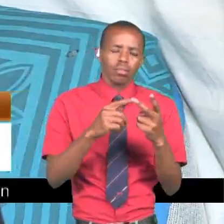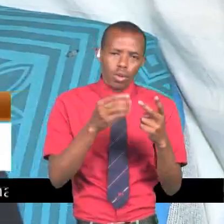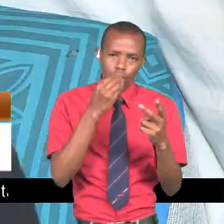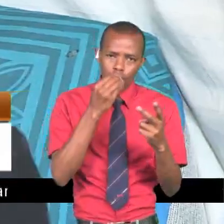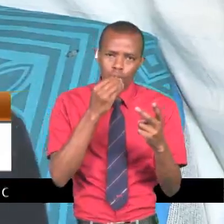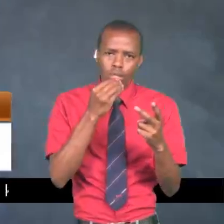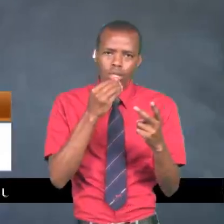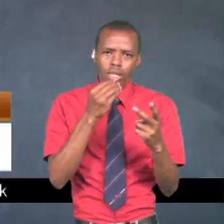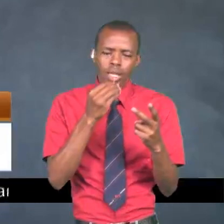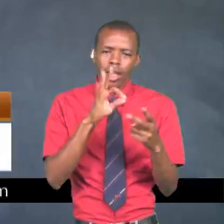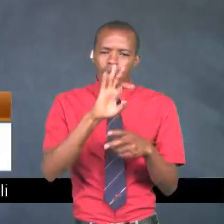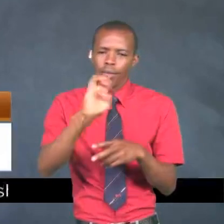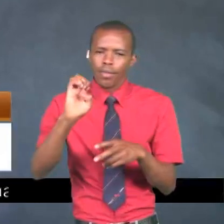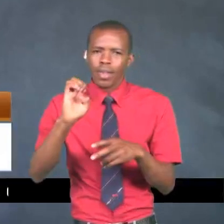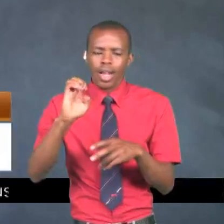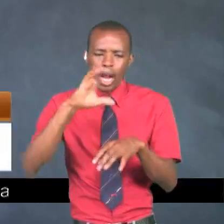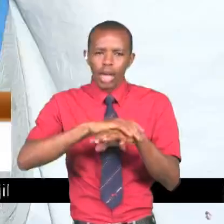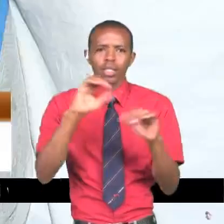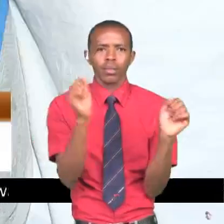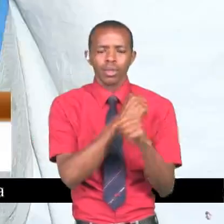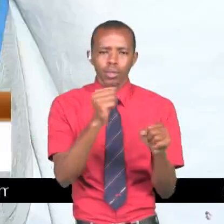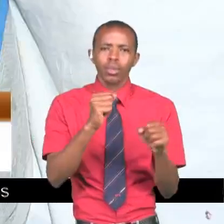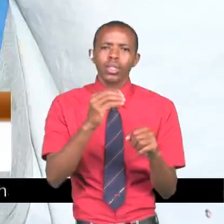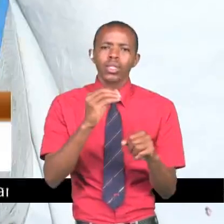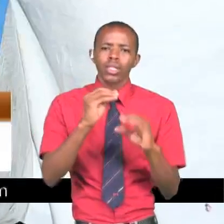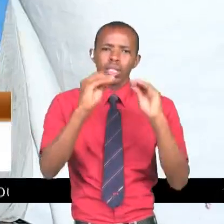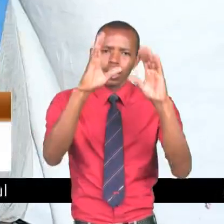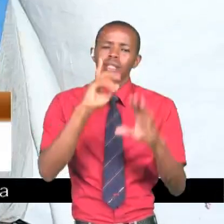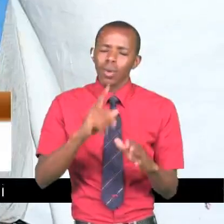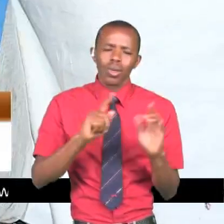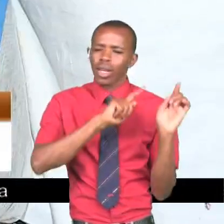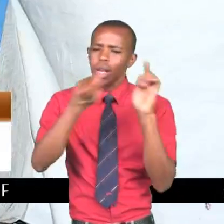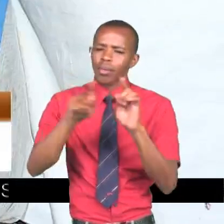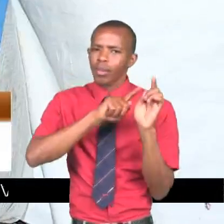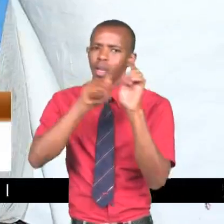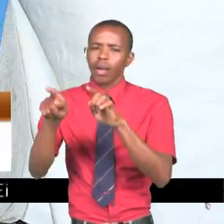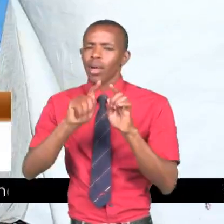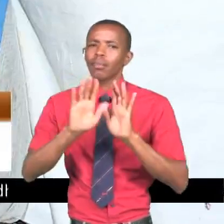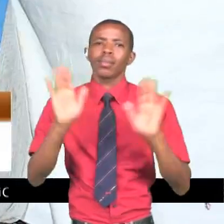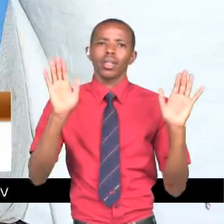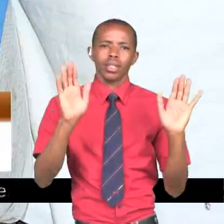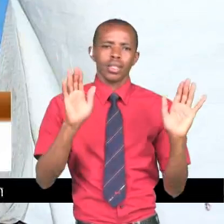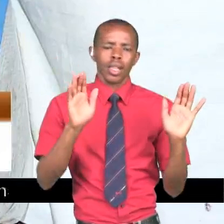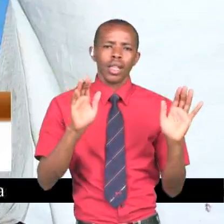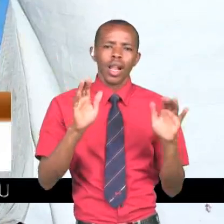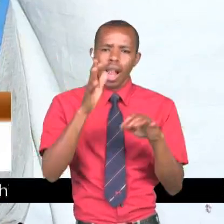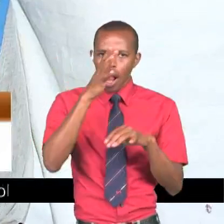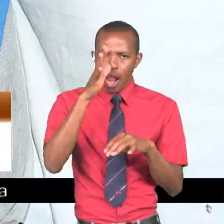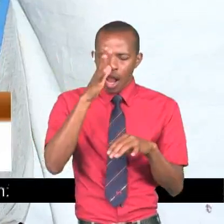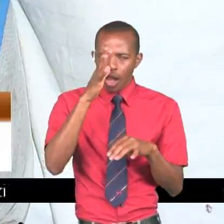So ya school fees misi ya zafoda. Mwalimu anayambia tukuja. Sasa juhu ananipeleka aji. Haya. Haka ndanganya aji.